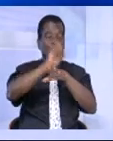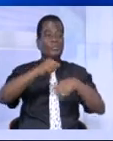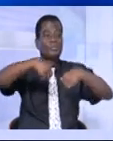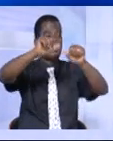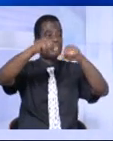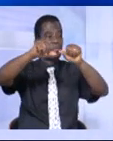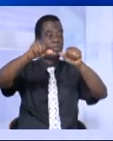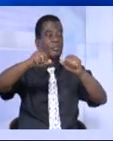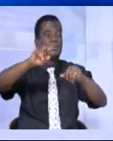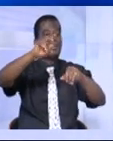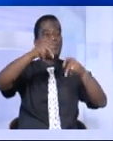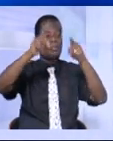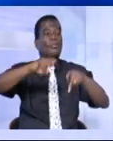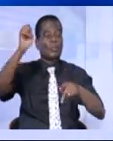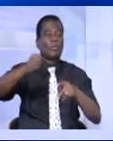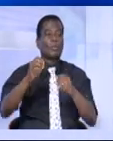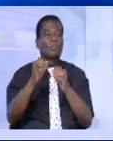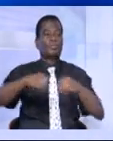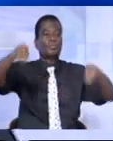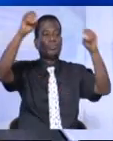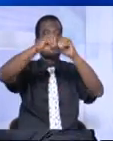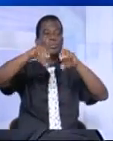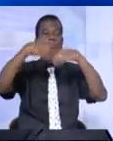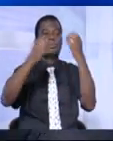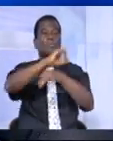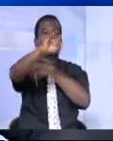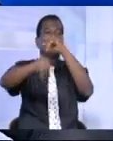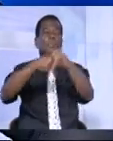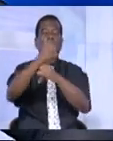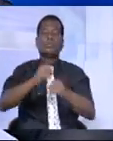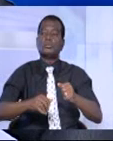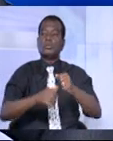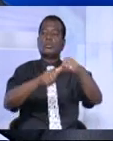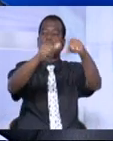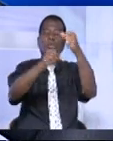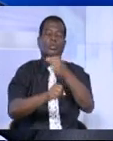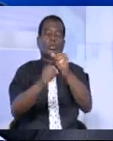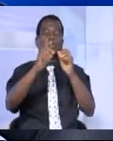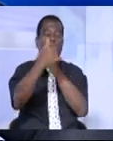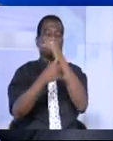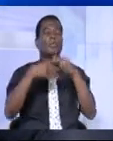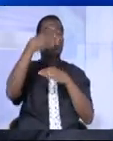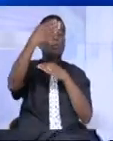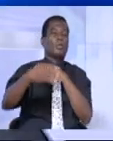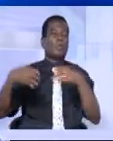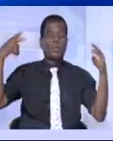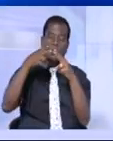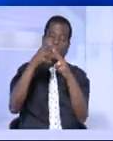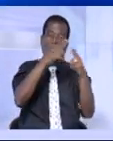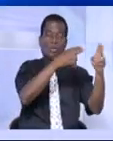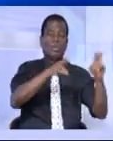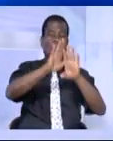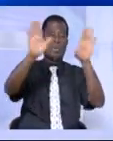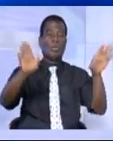continue. Les personnalités, les organisations, la communauté internationale continuent de soutenir le pays après les attaques terroristes. Perpétré